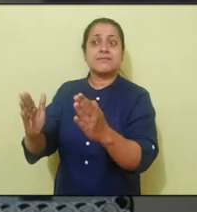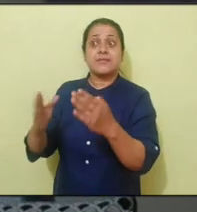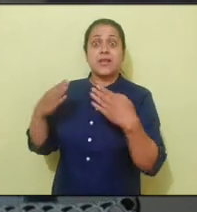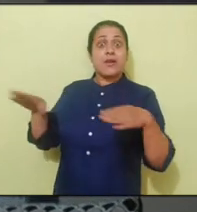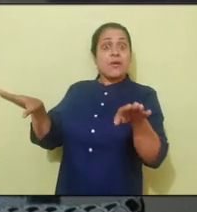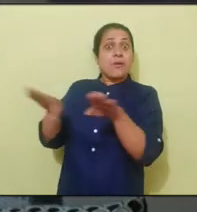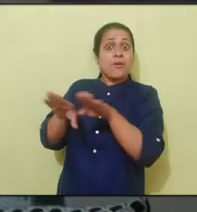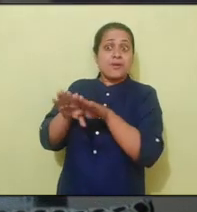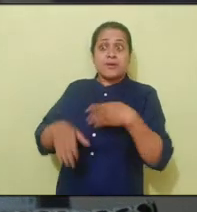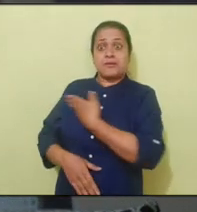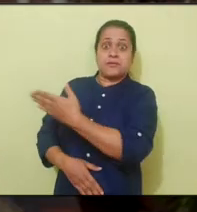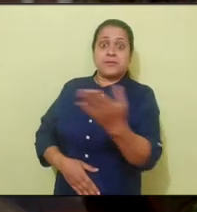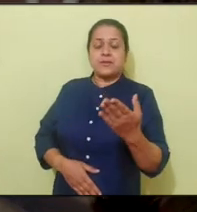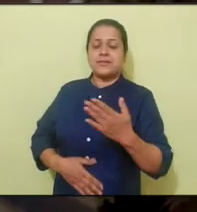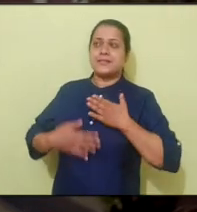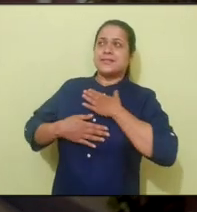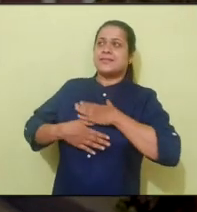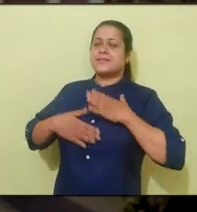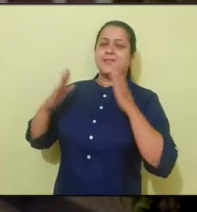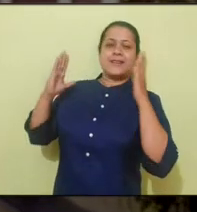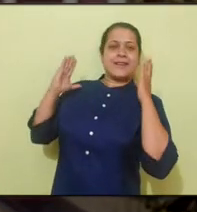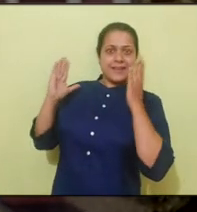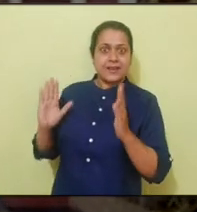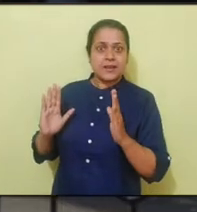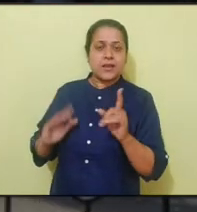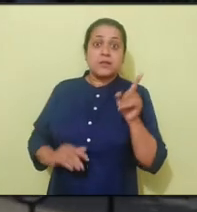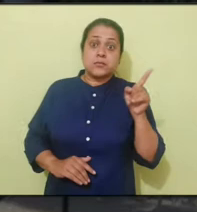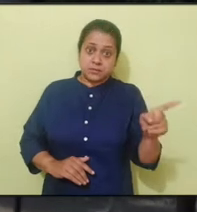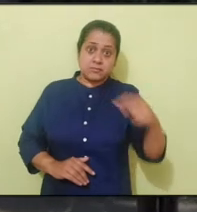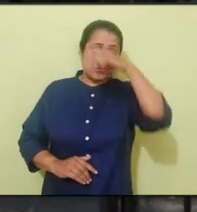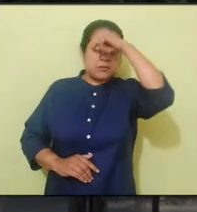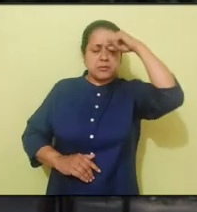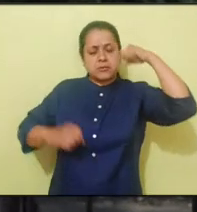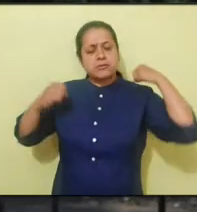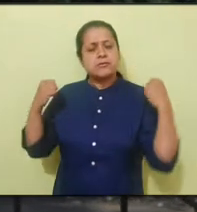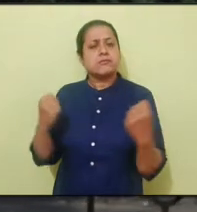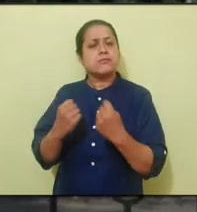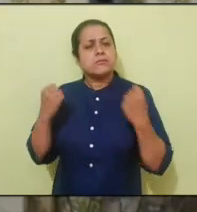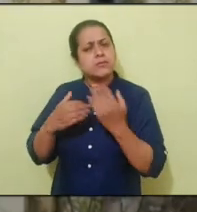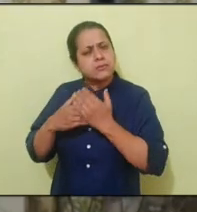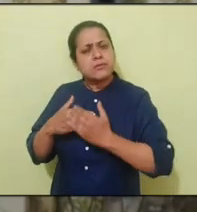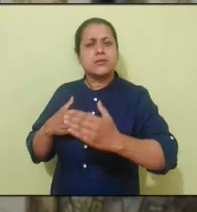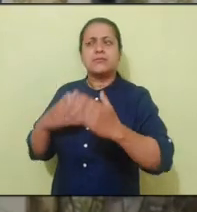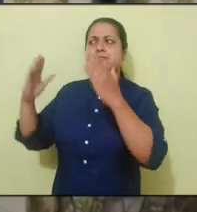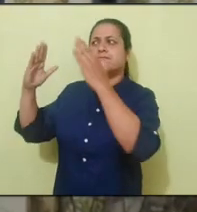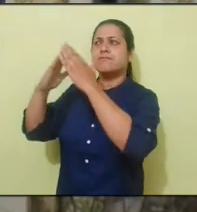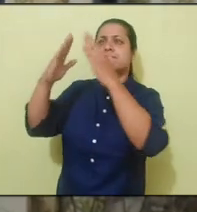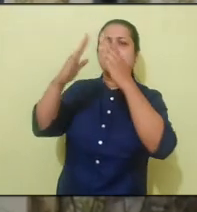चुटियों में आराम करते हैं कोई है जो तब भी हमारे लिए